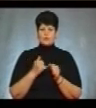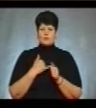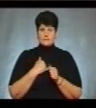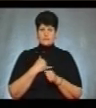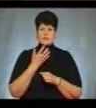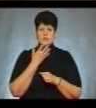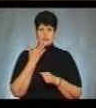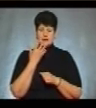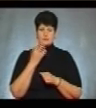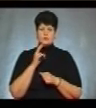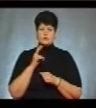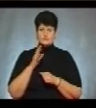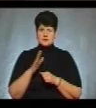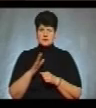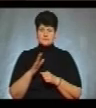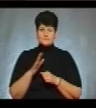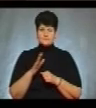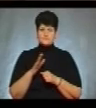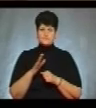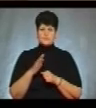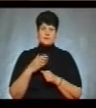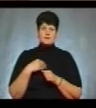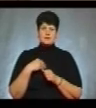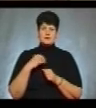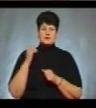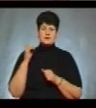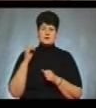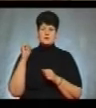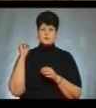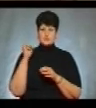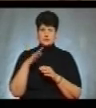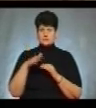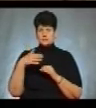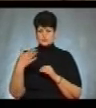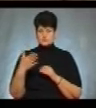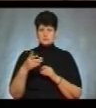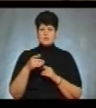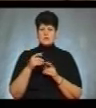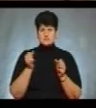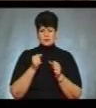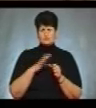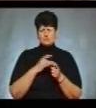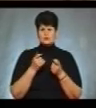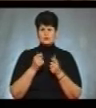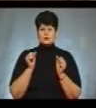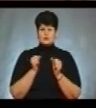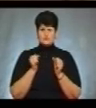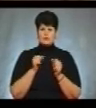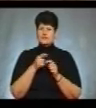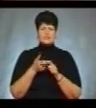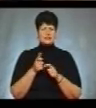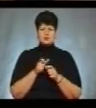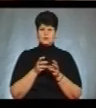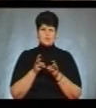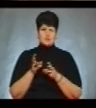мене квартира якраз на сонці, в мене не холодно. А то, що зимою було холодновато трошки, не дуже вони гріли.